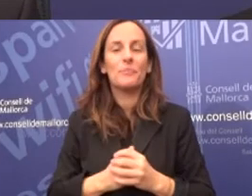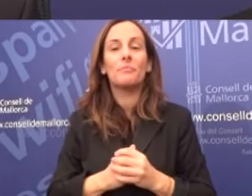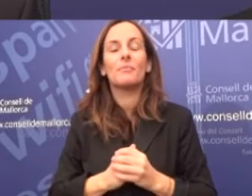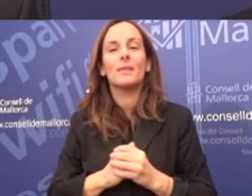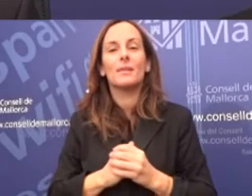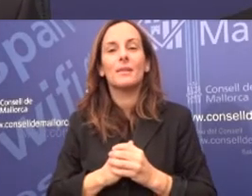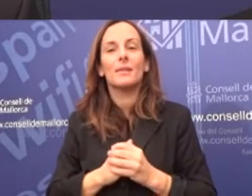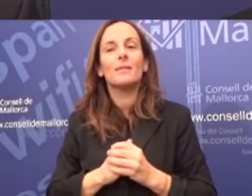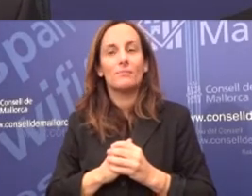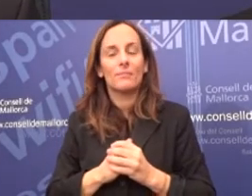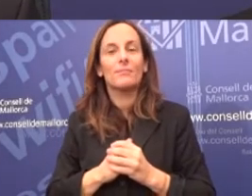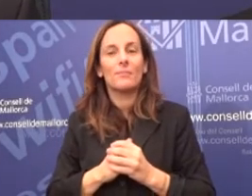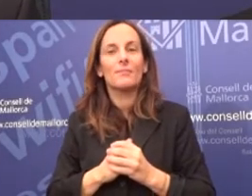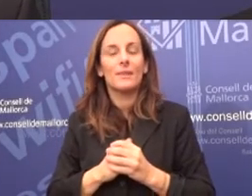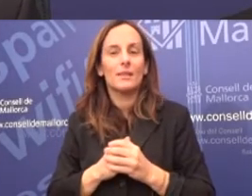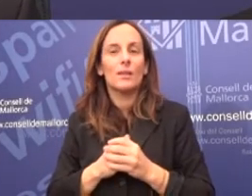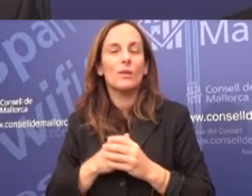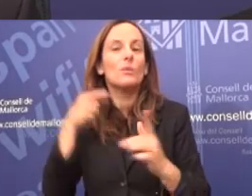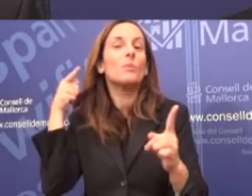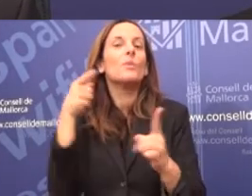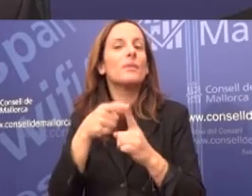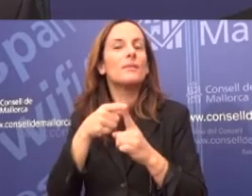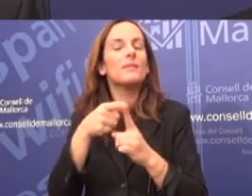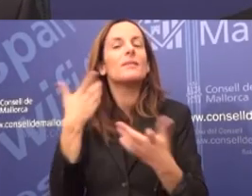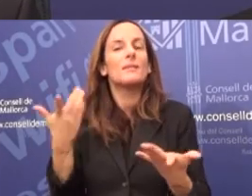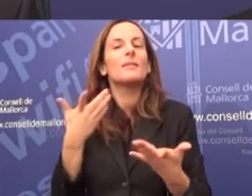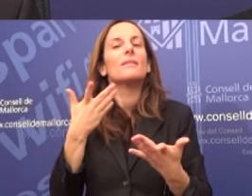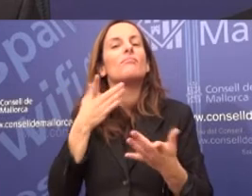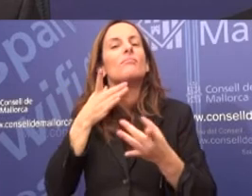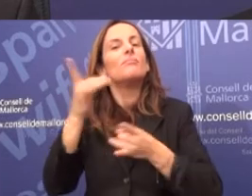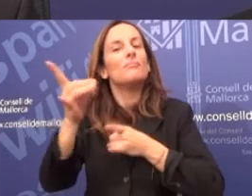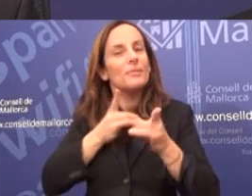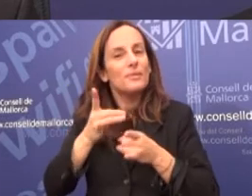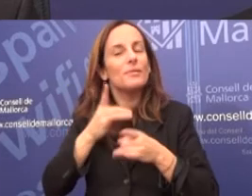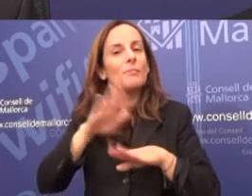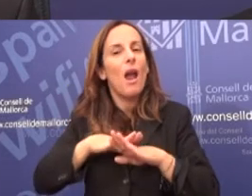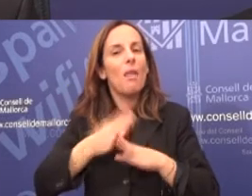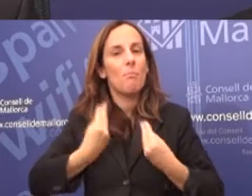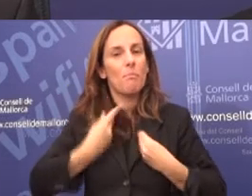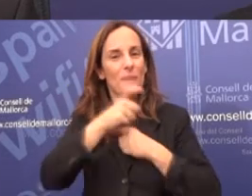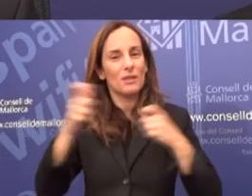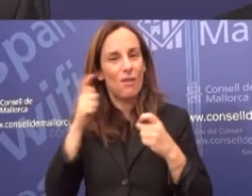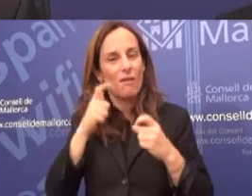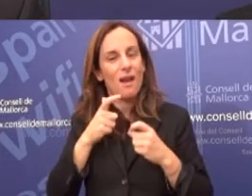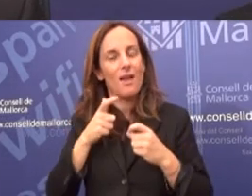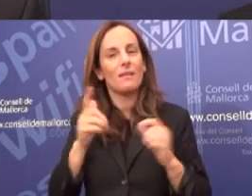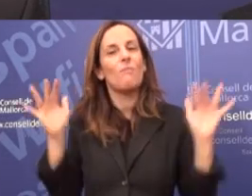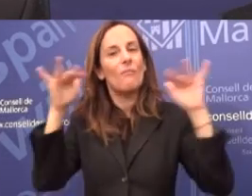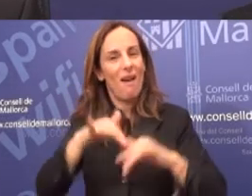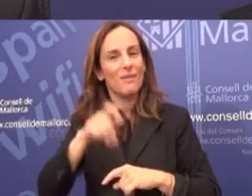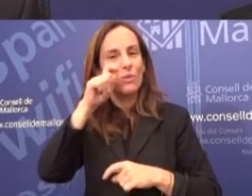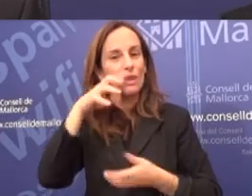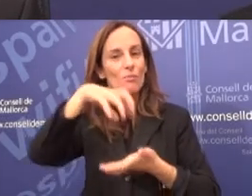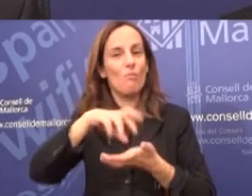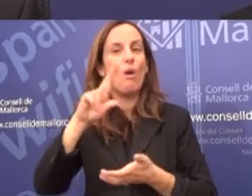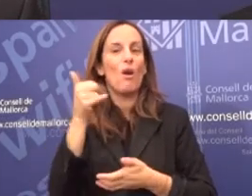escenificacions teatrals, etc. però que, sense cap dubte, seran un al·licient més a la visita de la finca